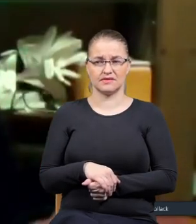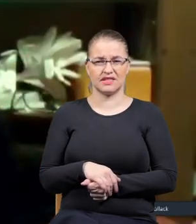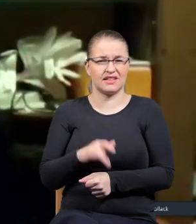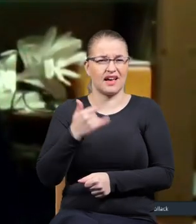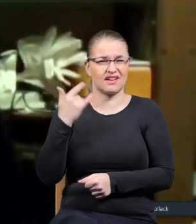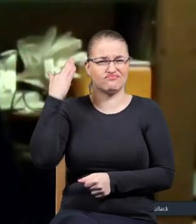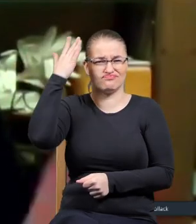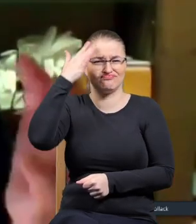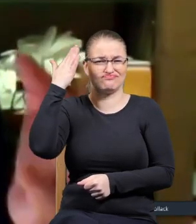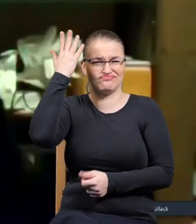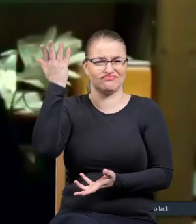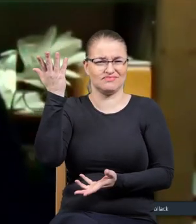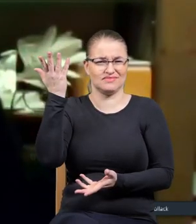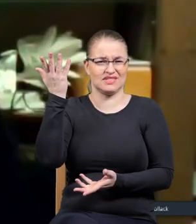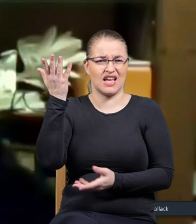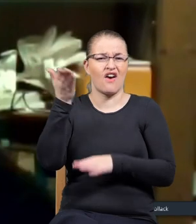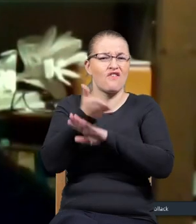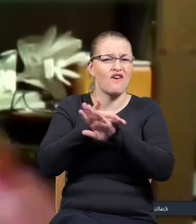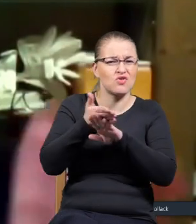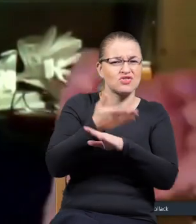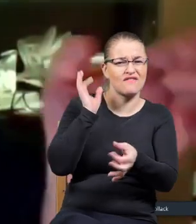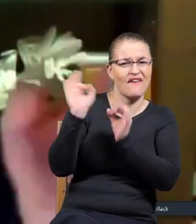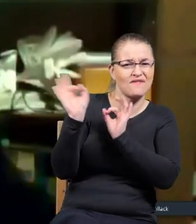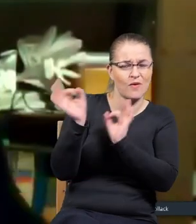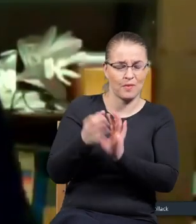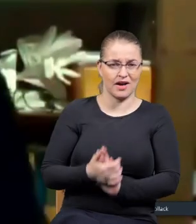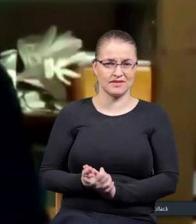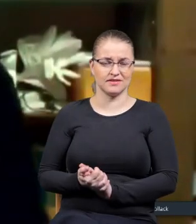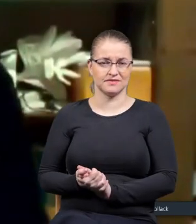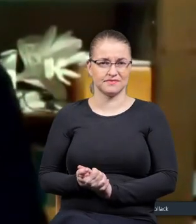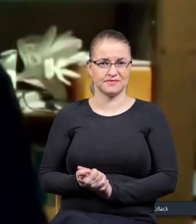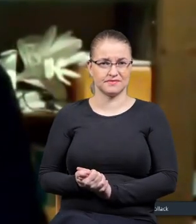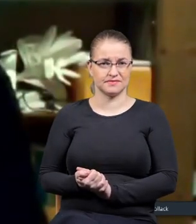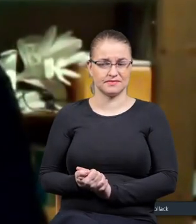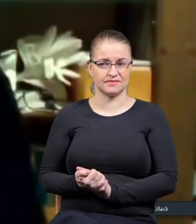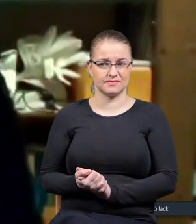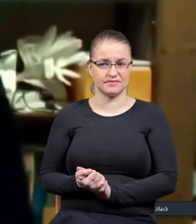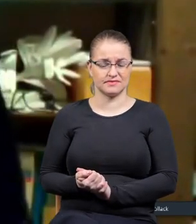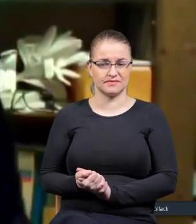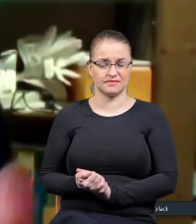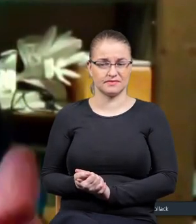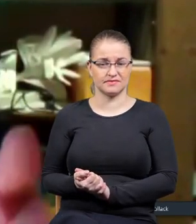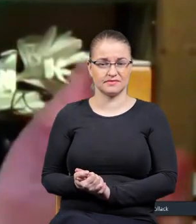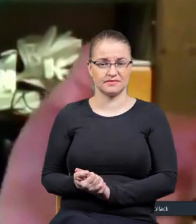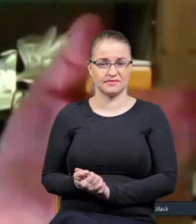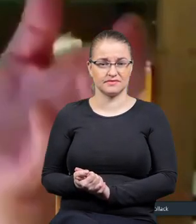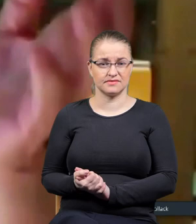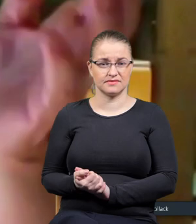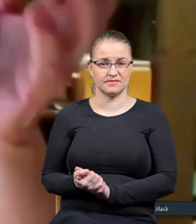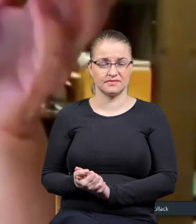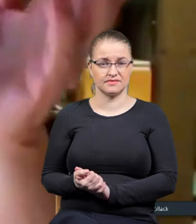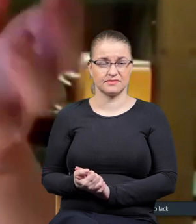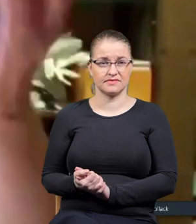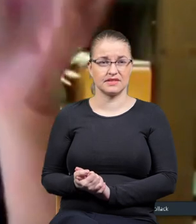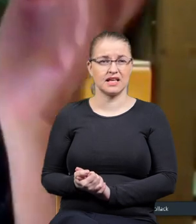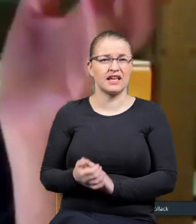fantastyczne rzeczy, prawda? Fake news i jakieś tam